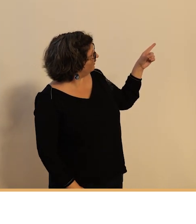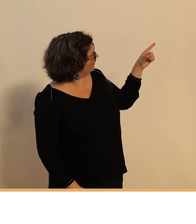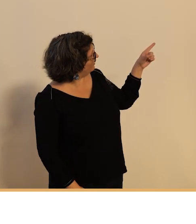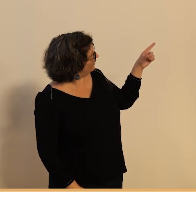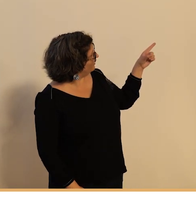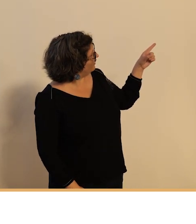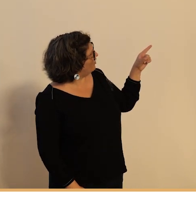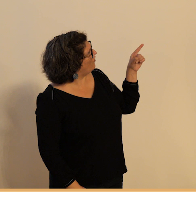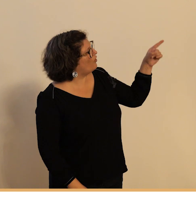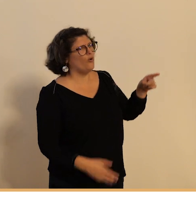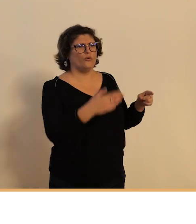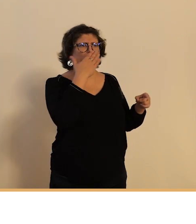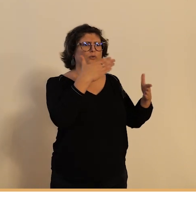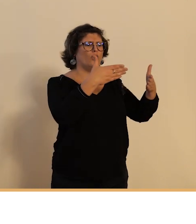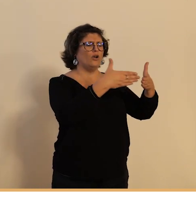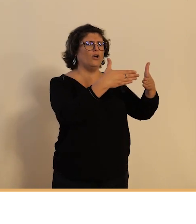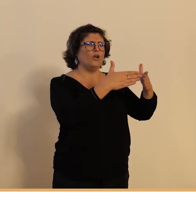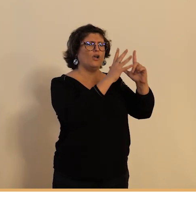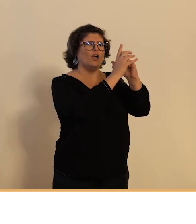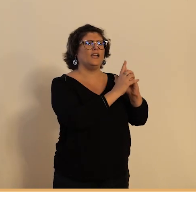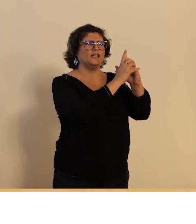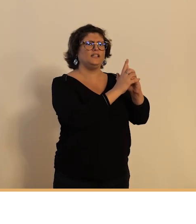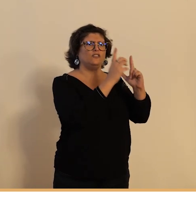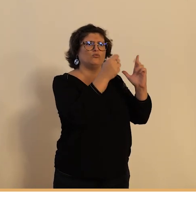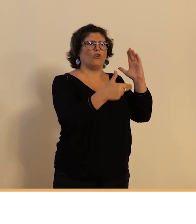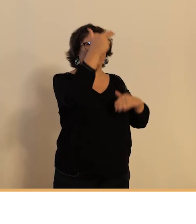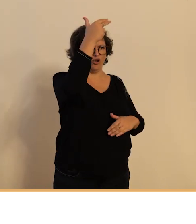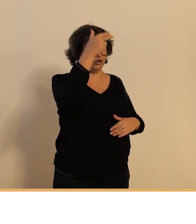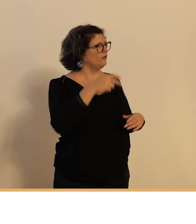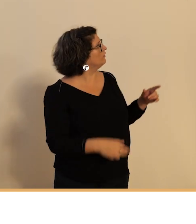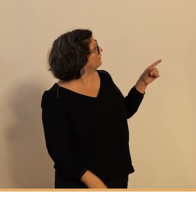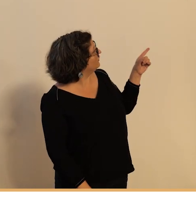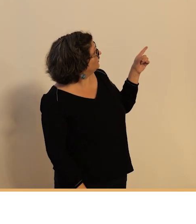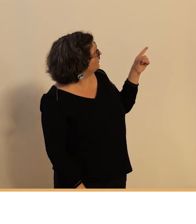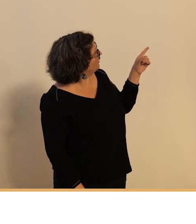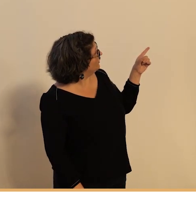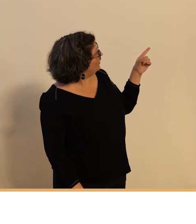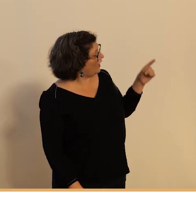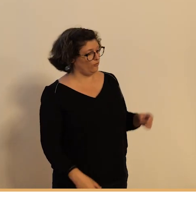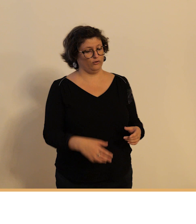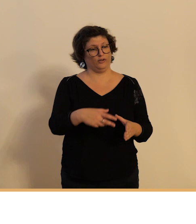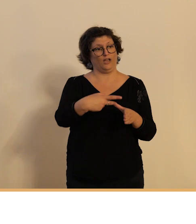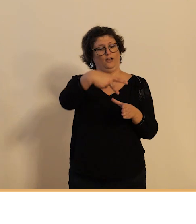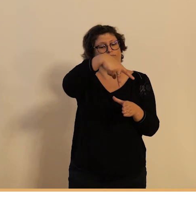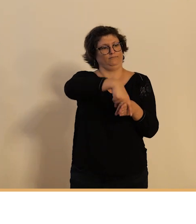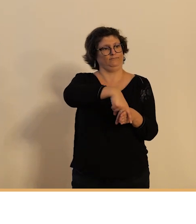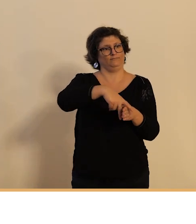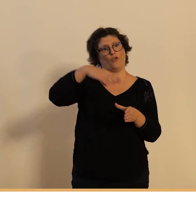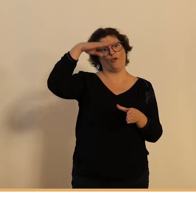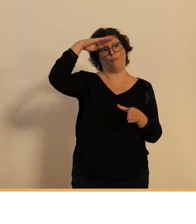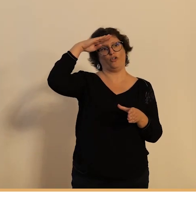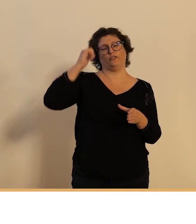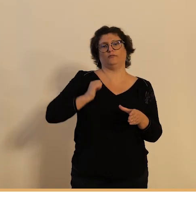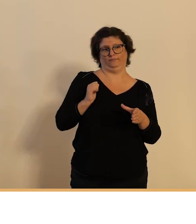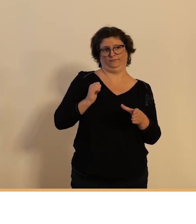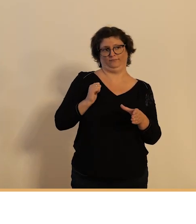pignon de l'église Saint-Symphorien et pour la petite anecdote vous voyez que les habitants du quartier sont venus poser devant le photographe et on met en avant qui